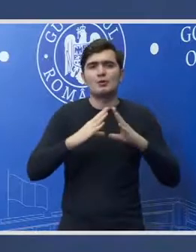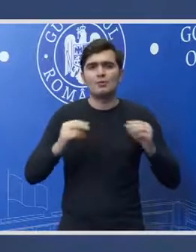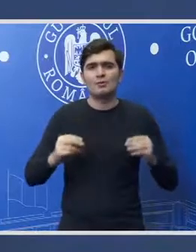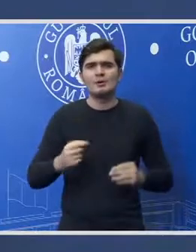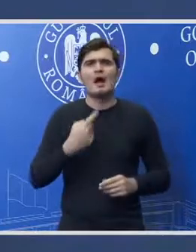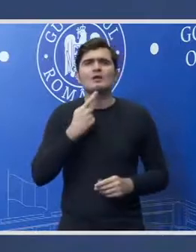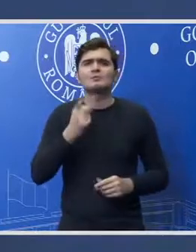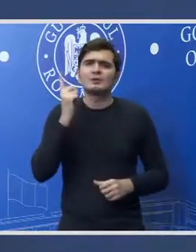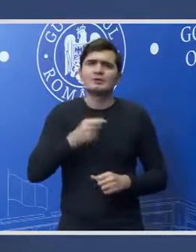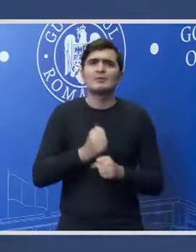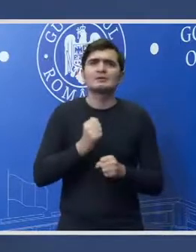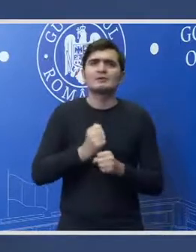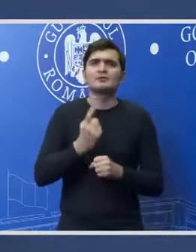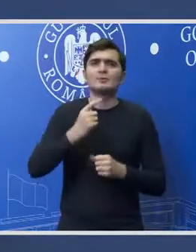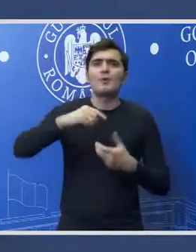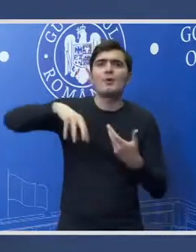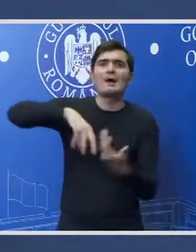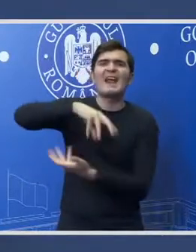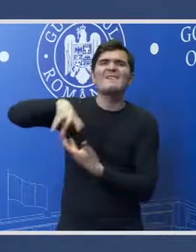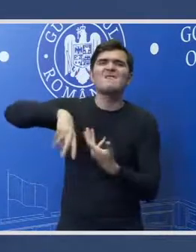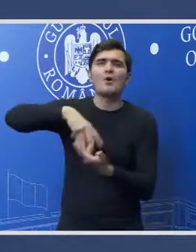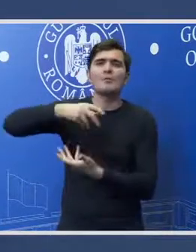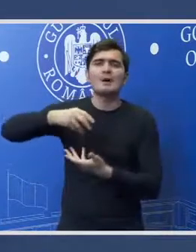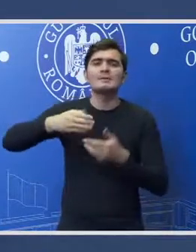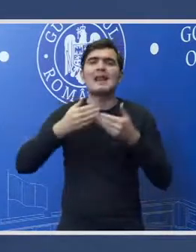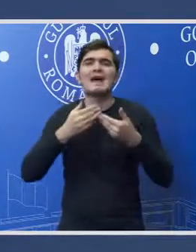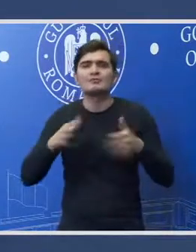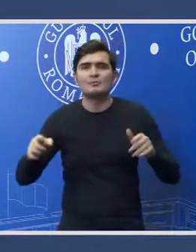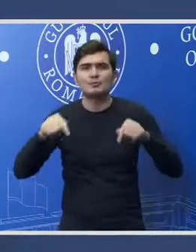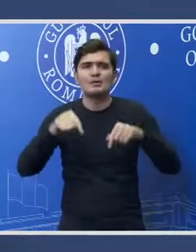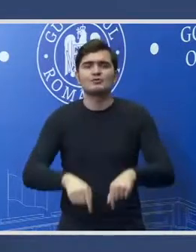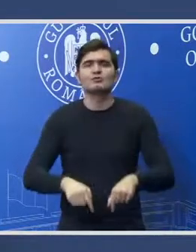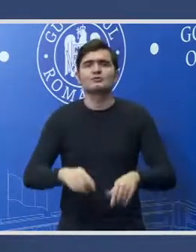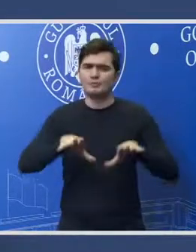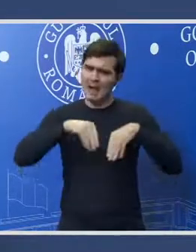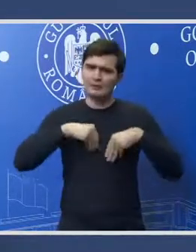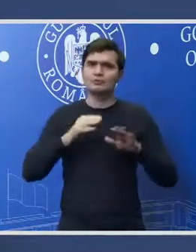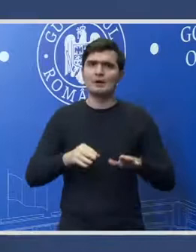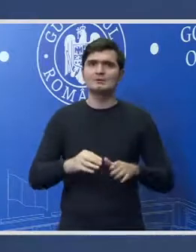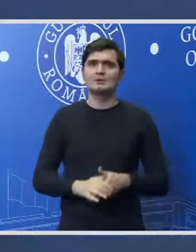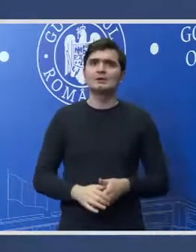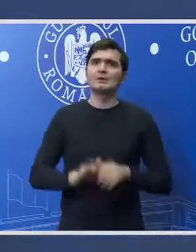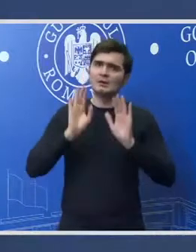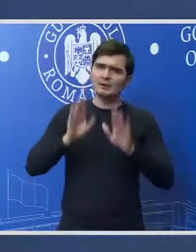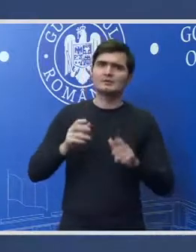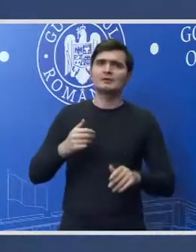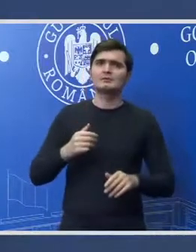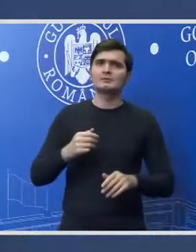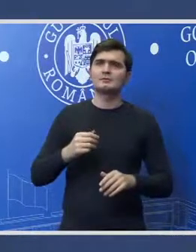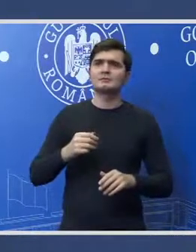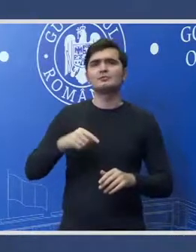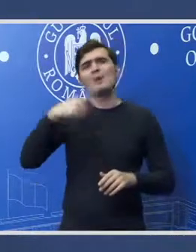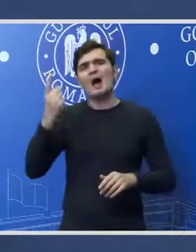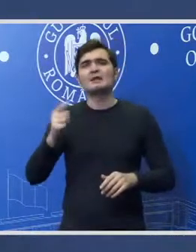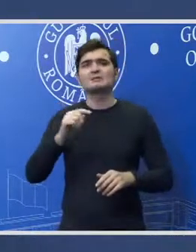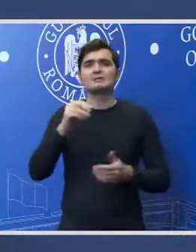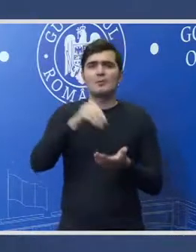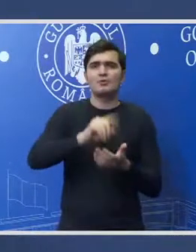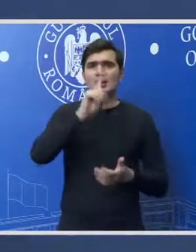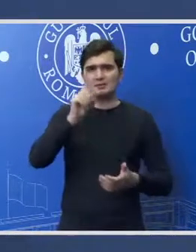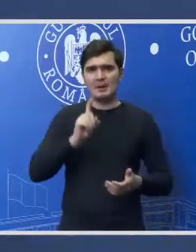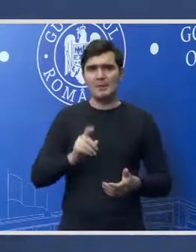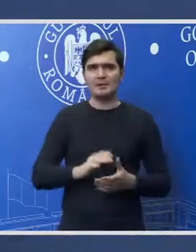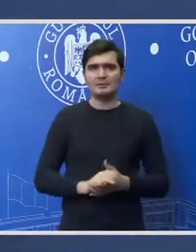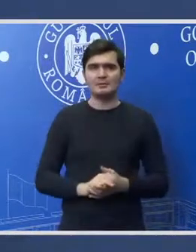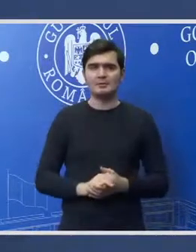de aceea am spus că trebuie să faci reformă din temelii și mi-asum acest lucru. Mai mulți mineri au protestat... Dacă puteți să mă lăsați și pe cineva să pună întrebări, deci, cred că sunt câteva...